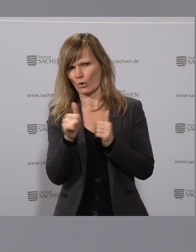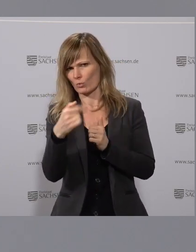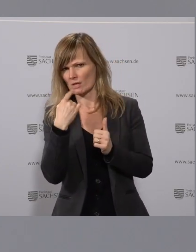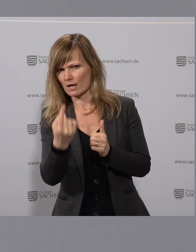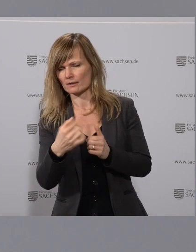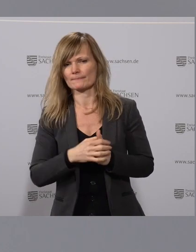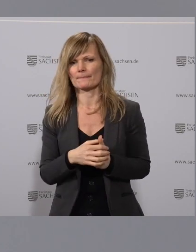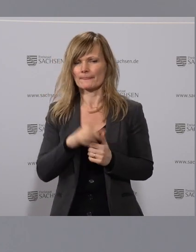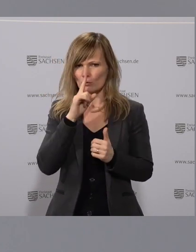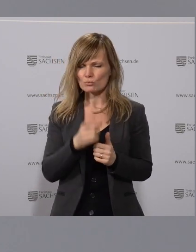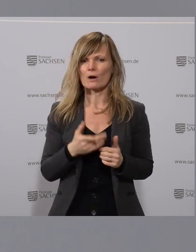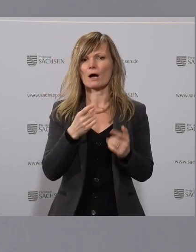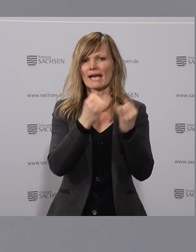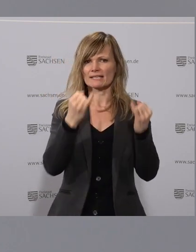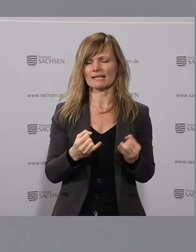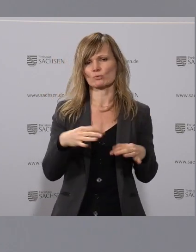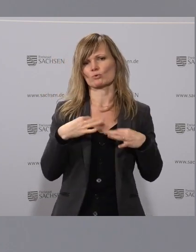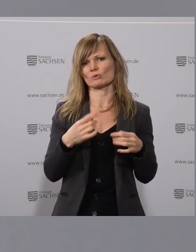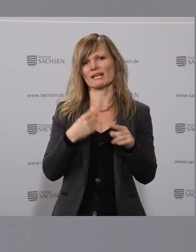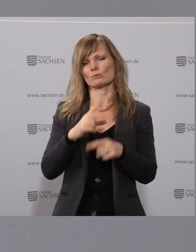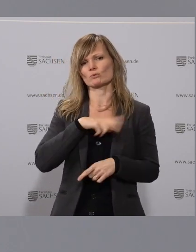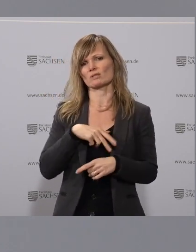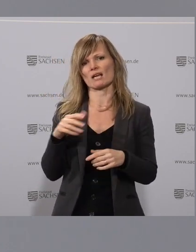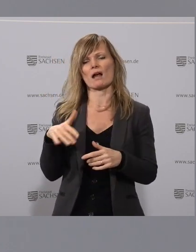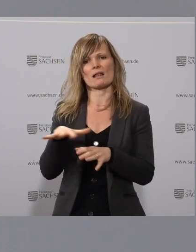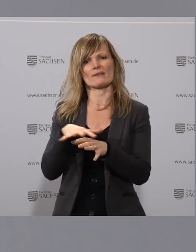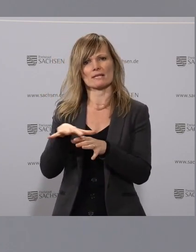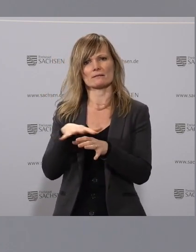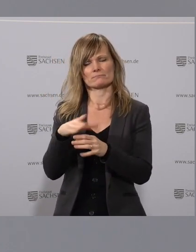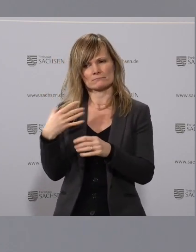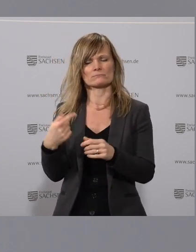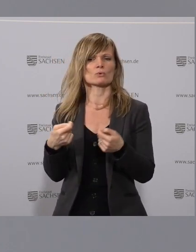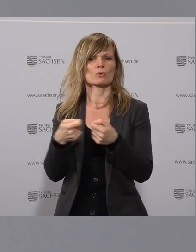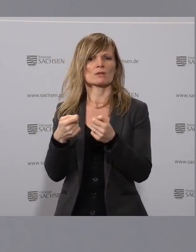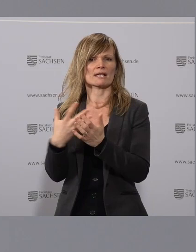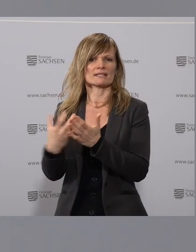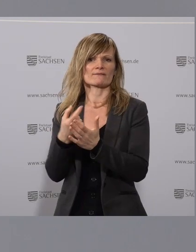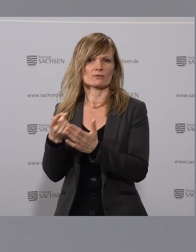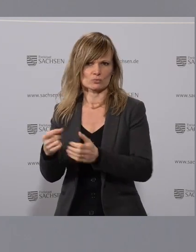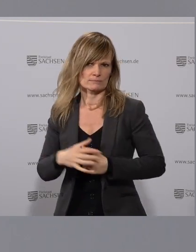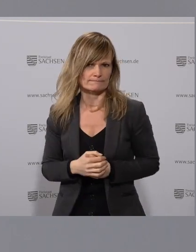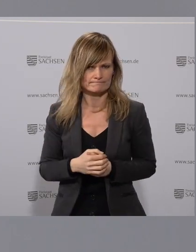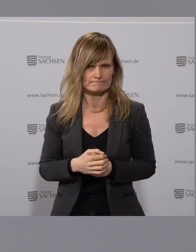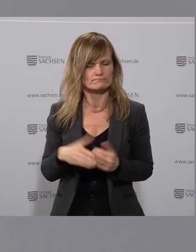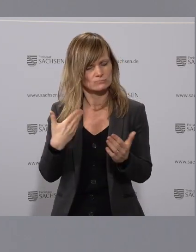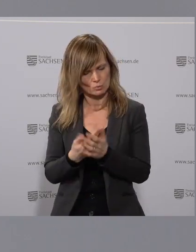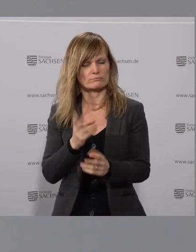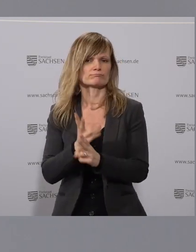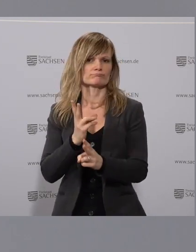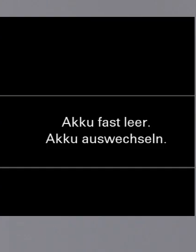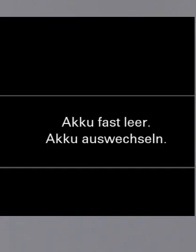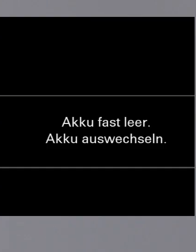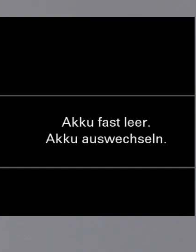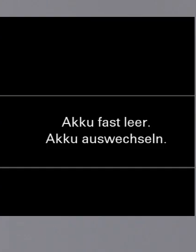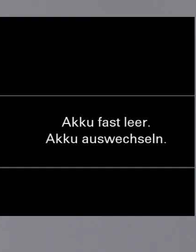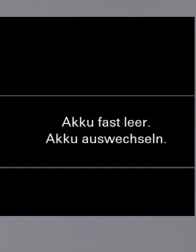wird nur noch in den Einrichtungen des Gesundheits und Sozialwesens die Kontakterfassung selber erfolgen. Das ist also geblieben zur Ankündigung der